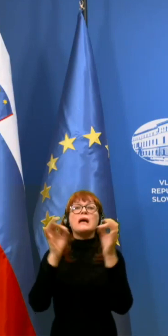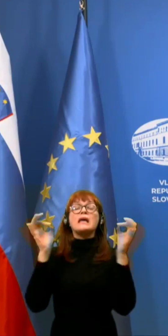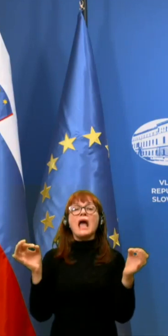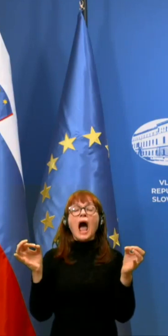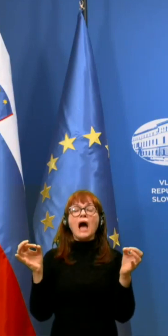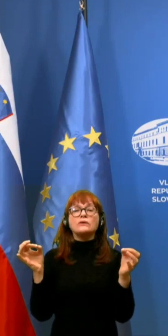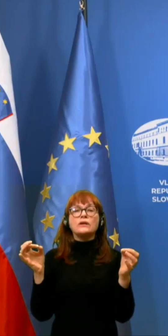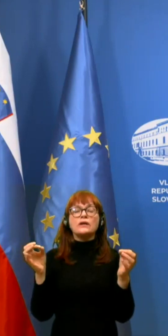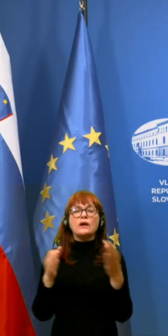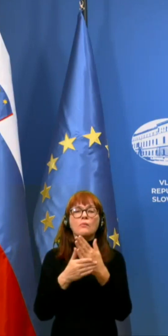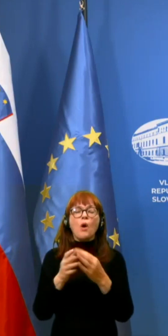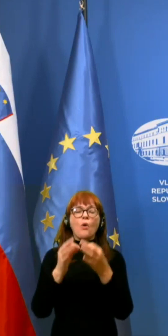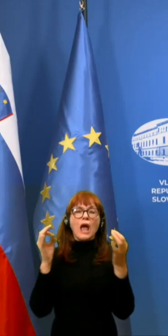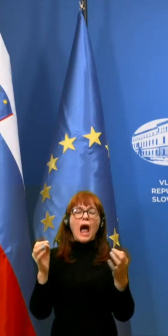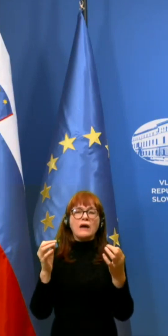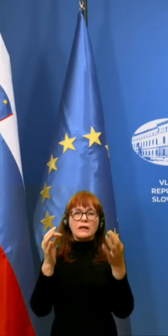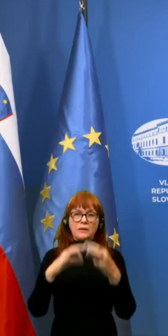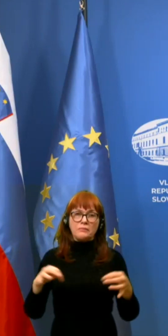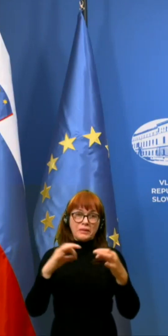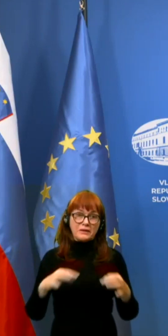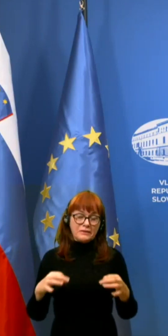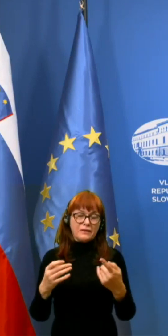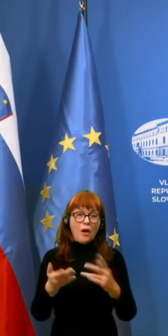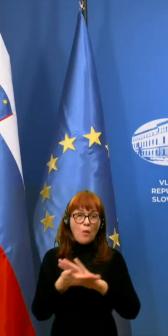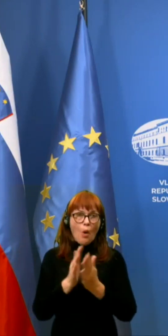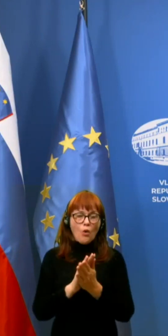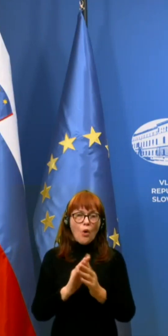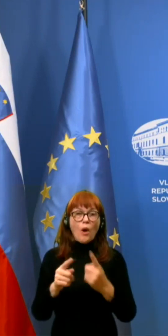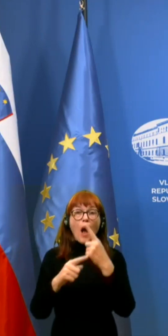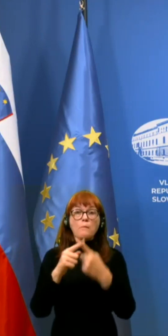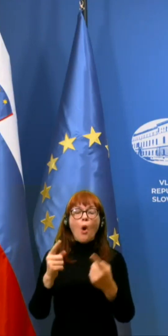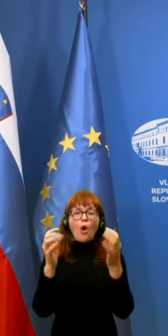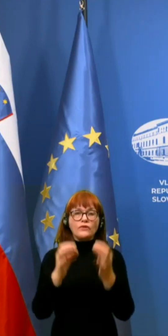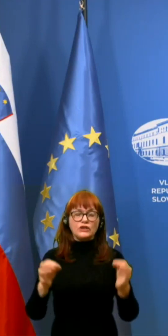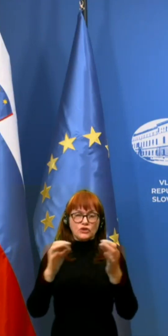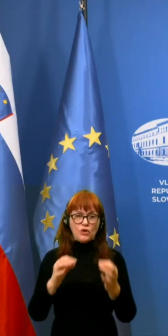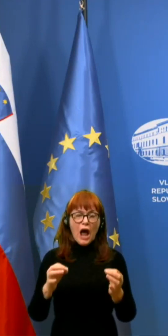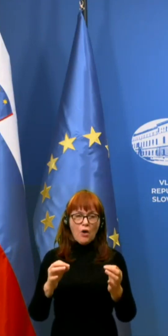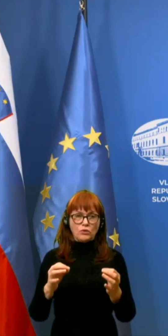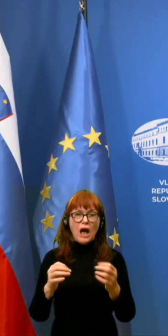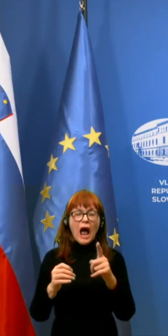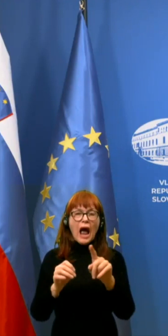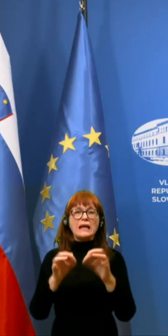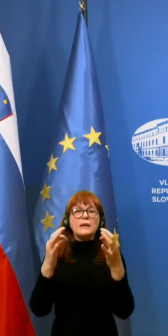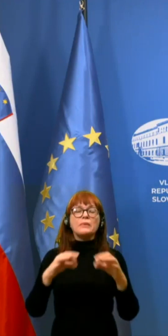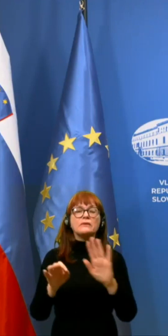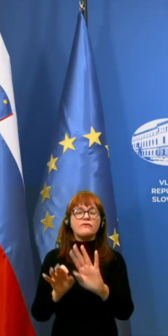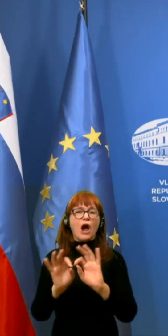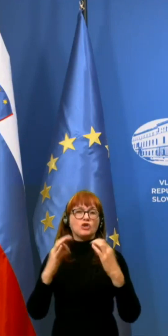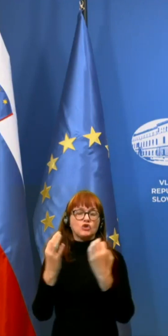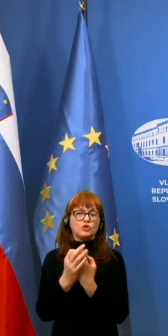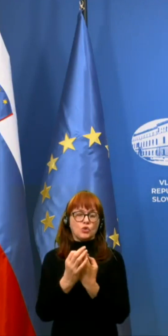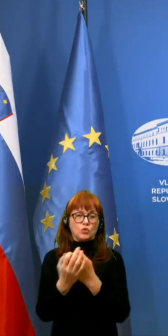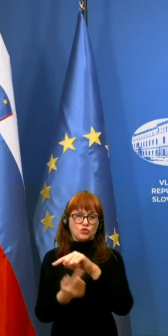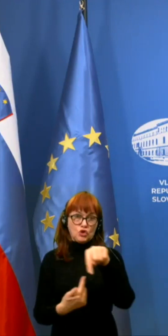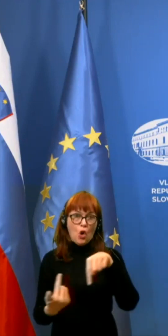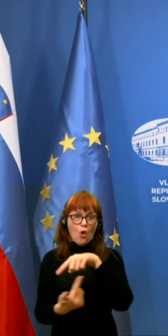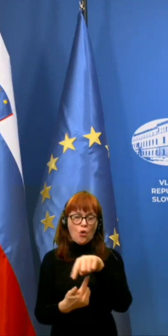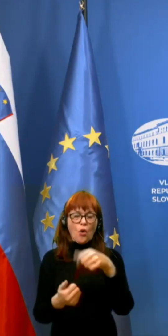poljavnih priroditev, če govorimo o tem, da je poroka poljavna priroditev, in pa priroditev v vašem družinskem krogu je od jutri naprej